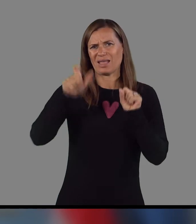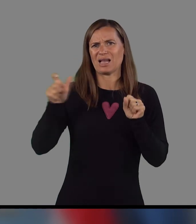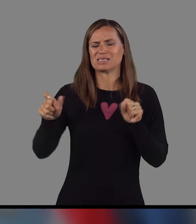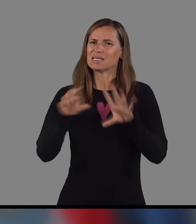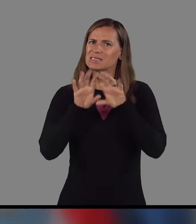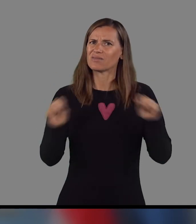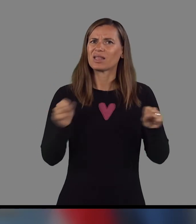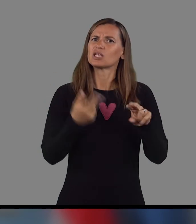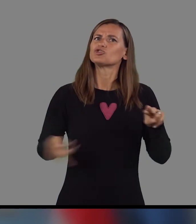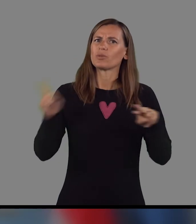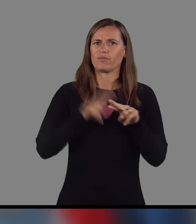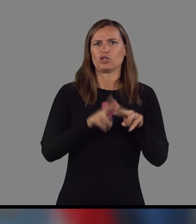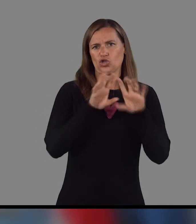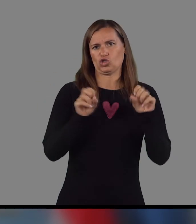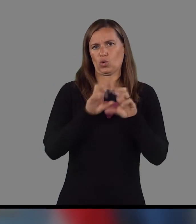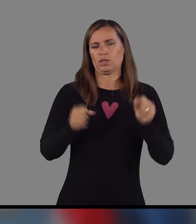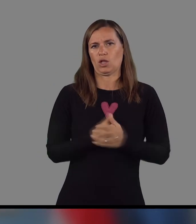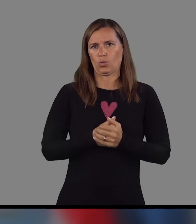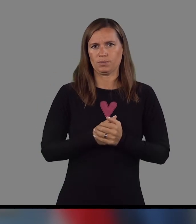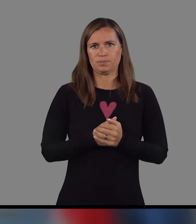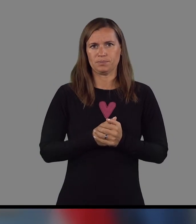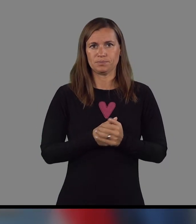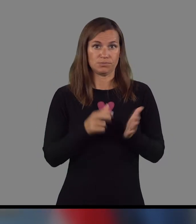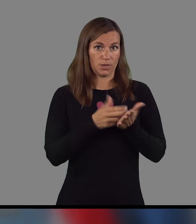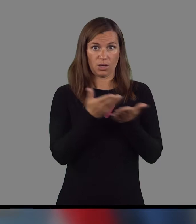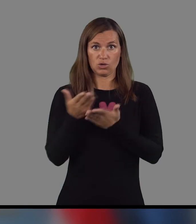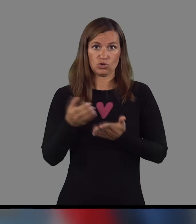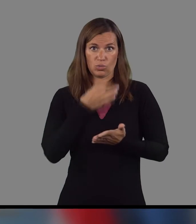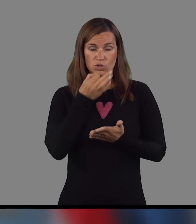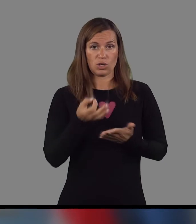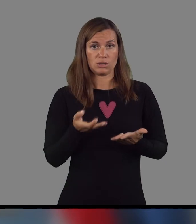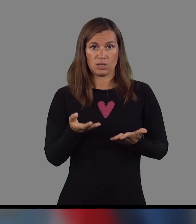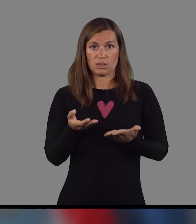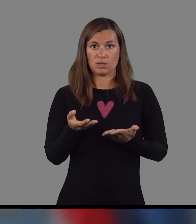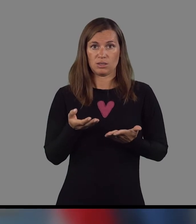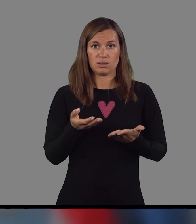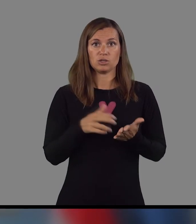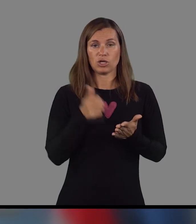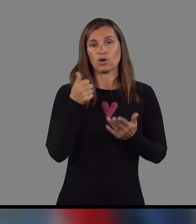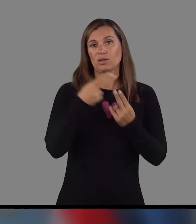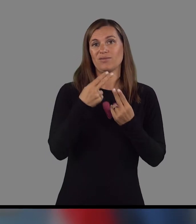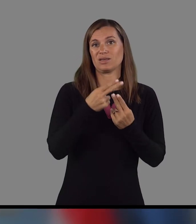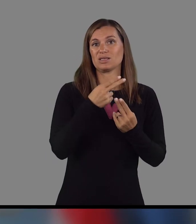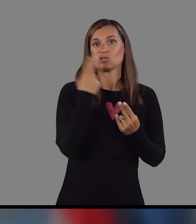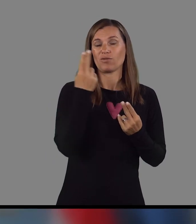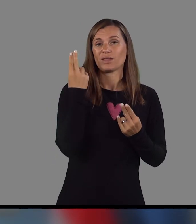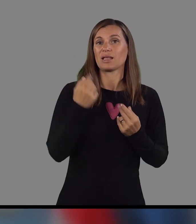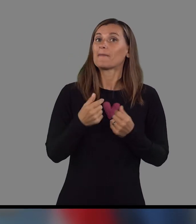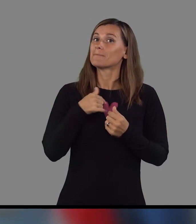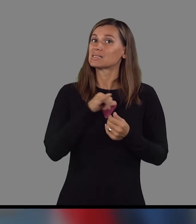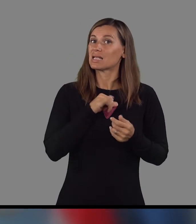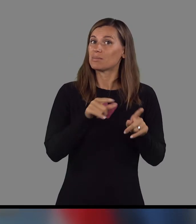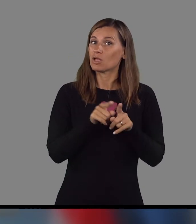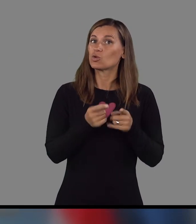izvedli čim več storitev. Še kakšno vprašanje? Še eno te v Sloveniji, izvoljte.